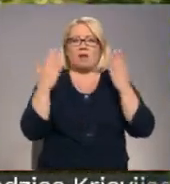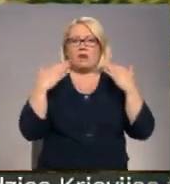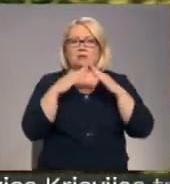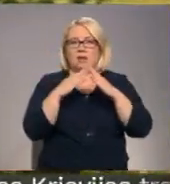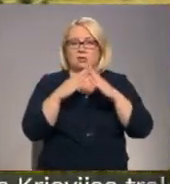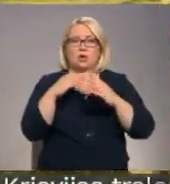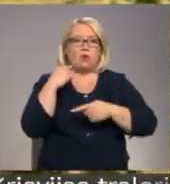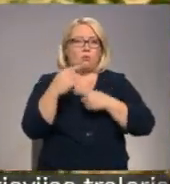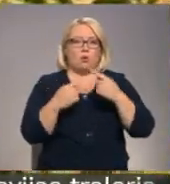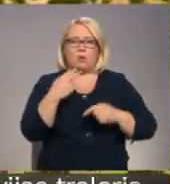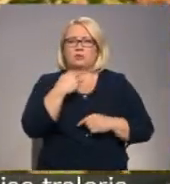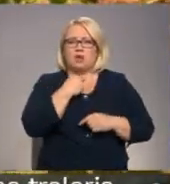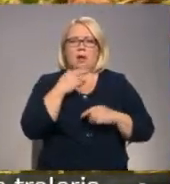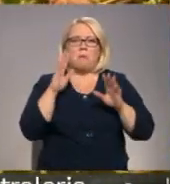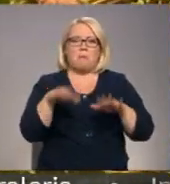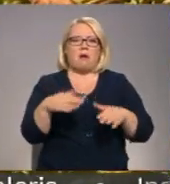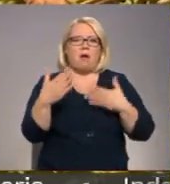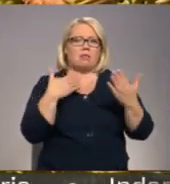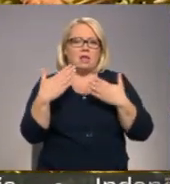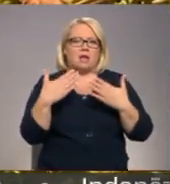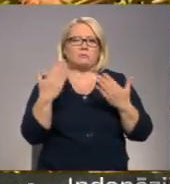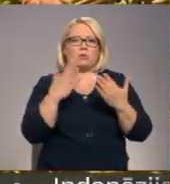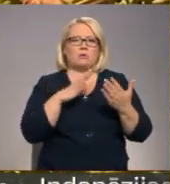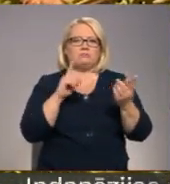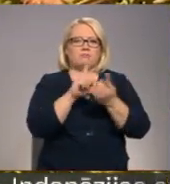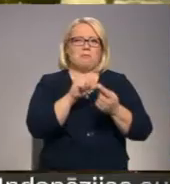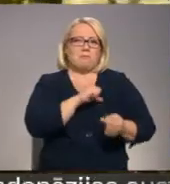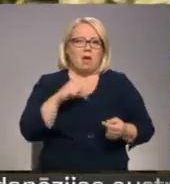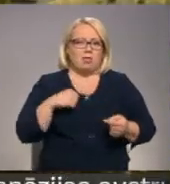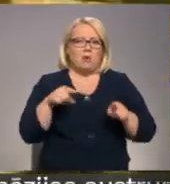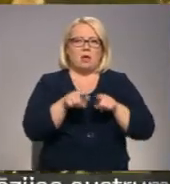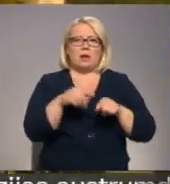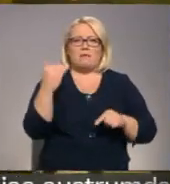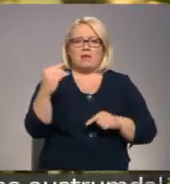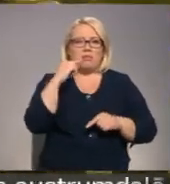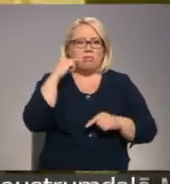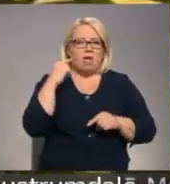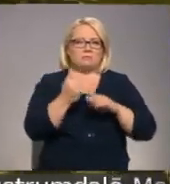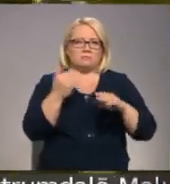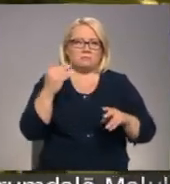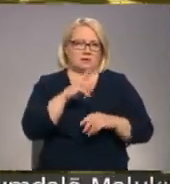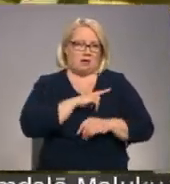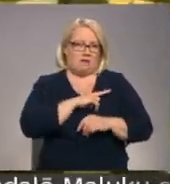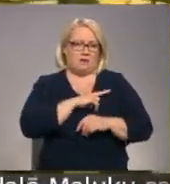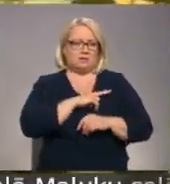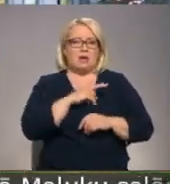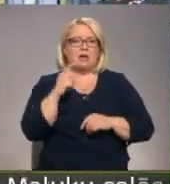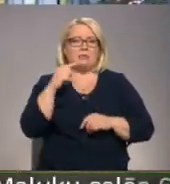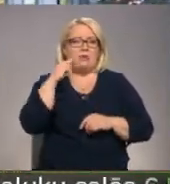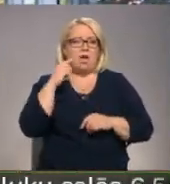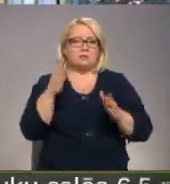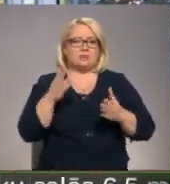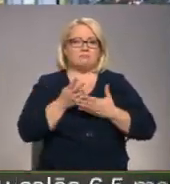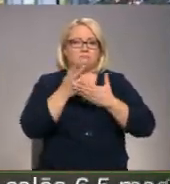joprojām ir šokā par attieksmi ar kādu saskārusies gan pati, gan viņas tēvs neielgi primis nāvis. Lai gan viņš uz slimnīcu tika